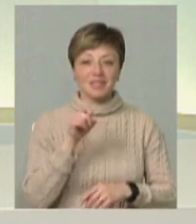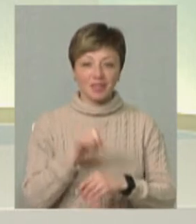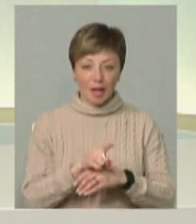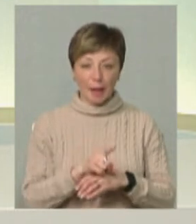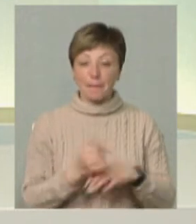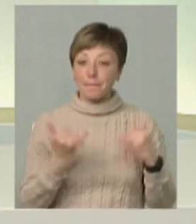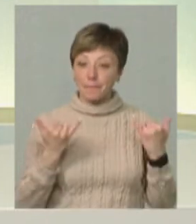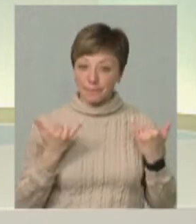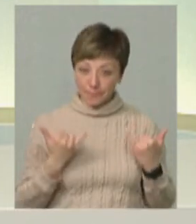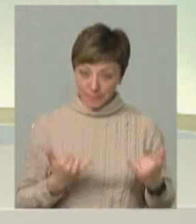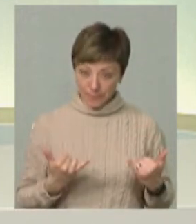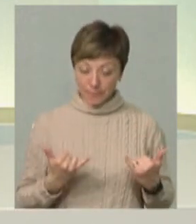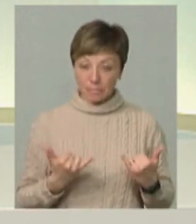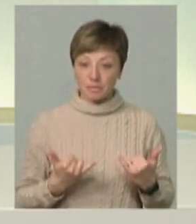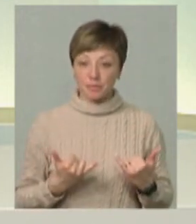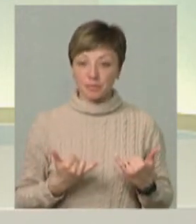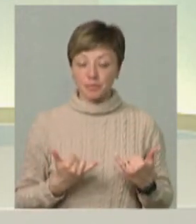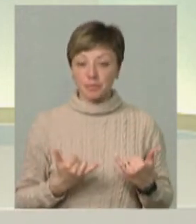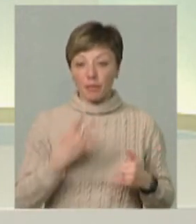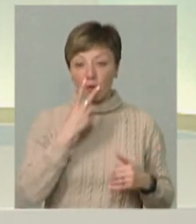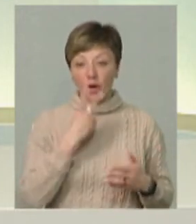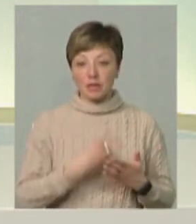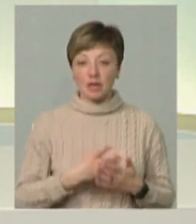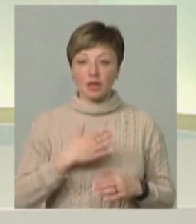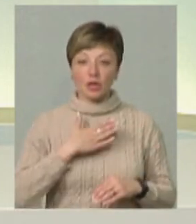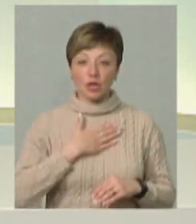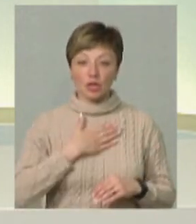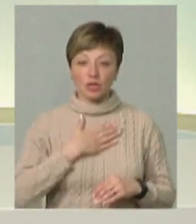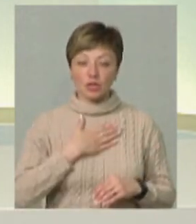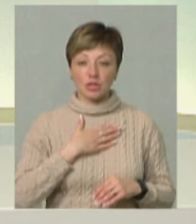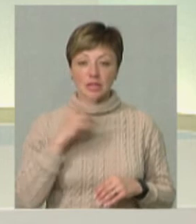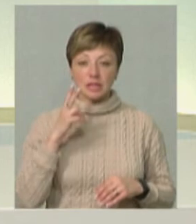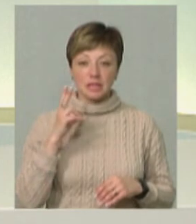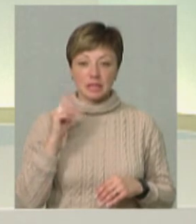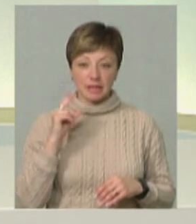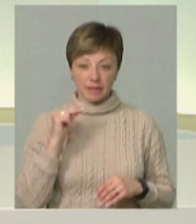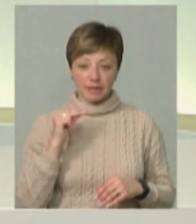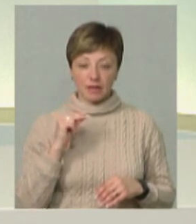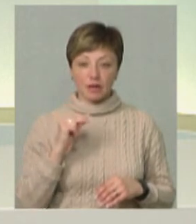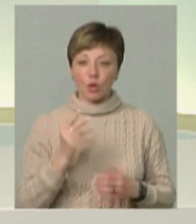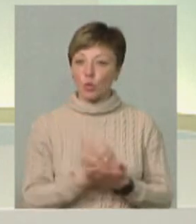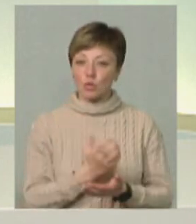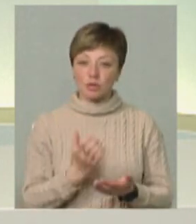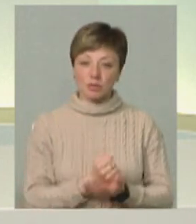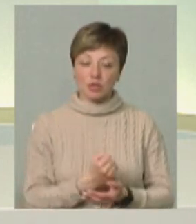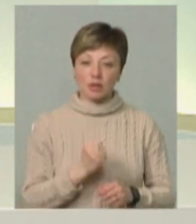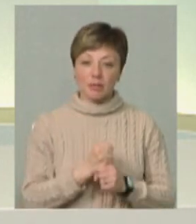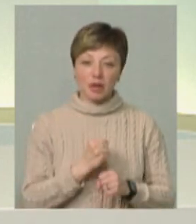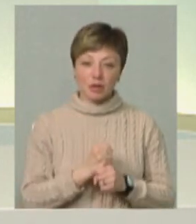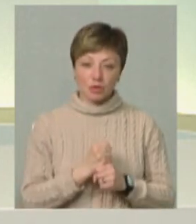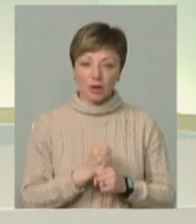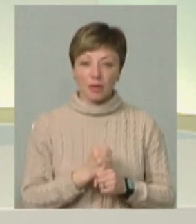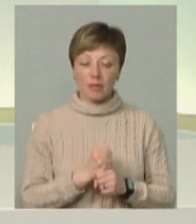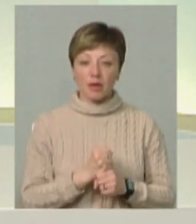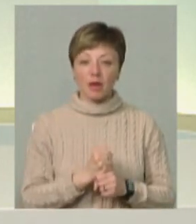І тому сьогодні ми, як показали, наприклад, наші цифри, доволі успішно ми працюємо, які